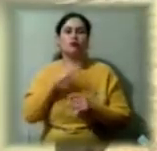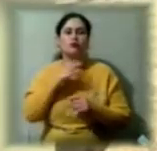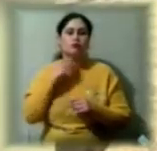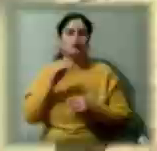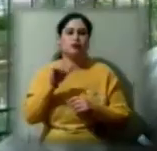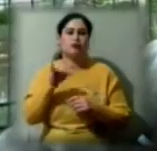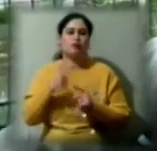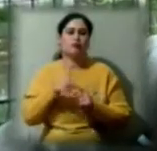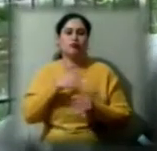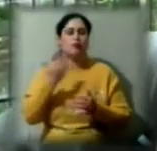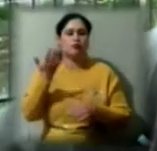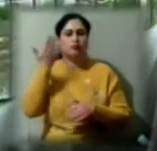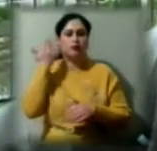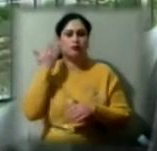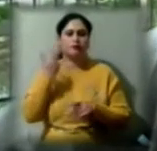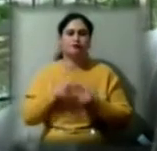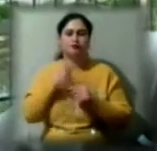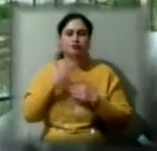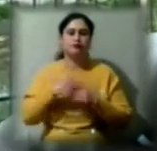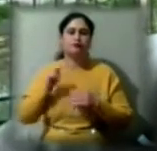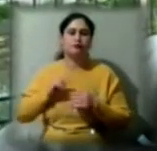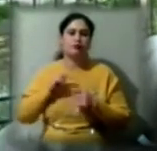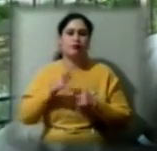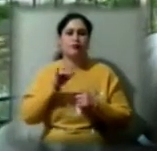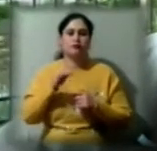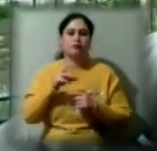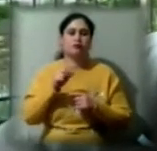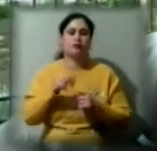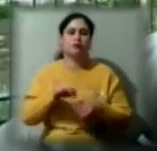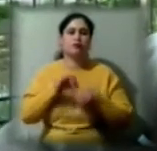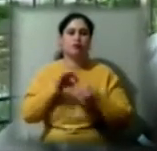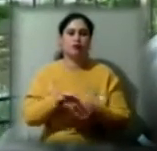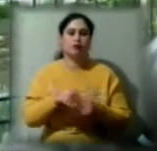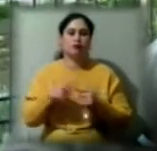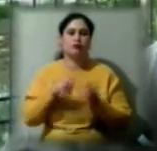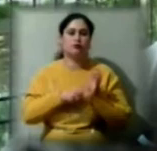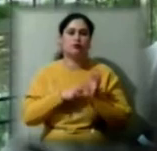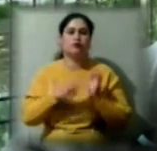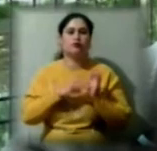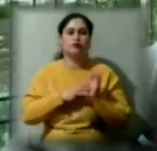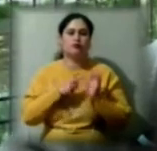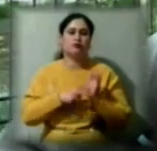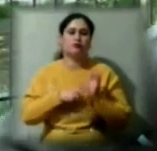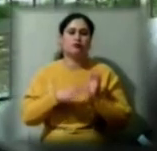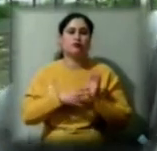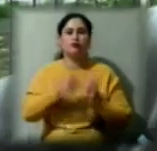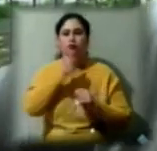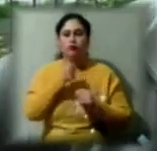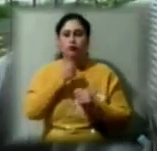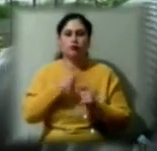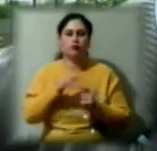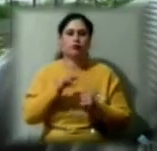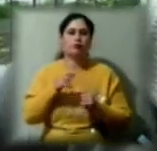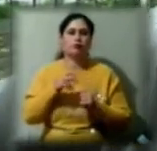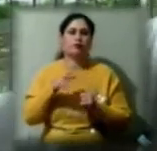давнім. Попередні роботи на городище скелька проводились в 1978-1979 роках експедиції інституту археології